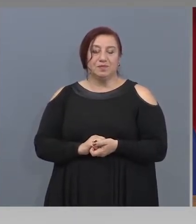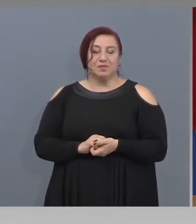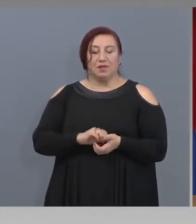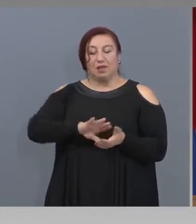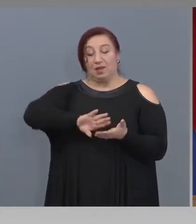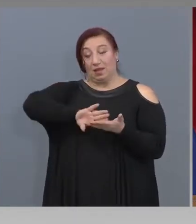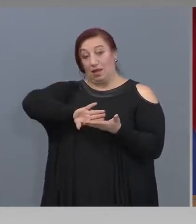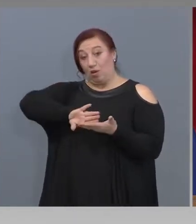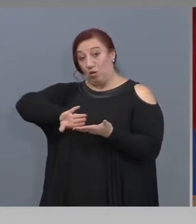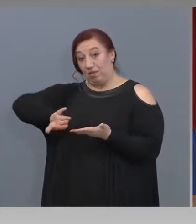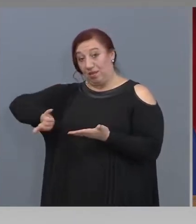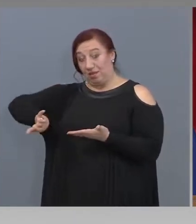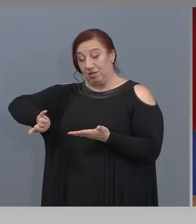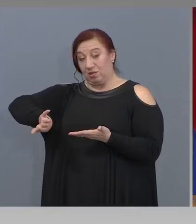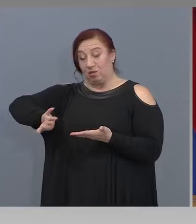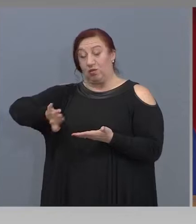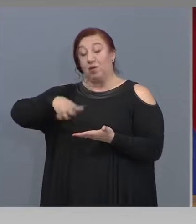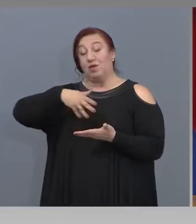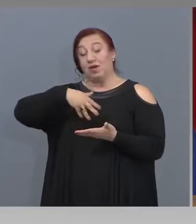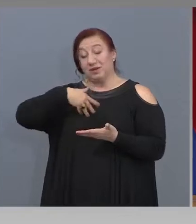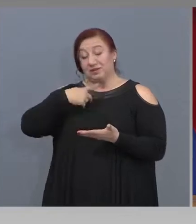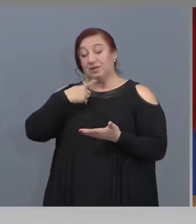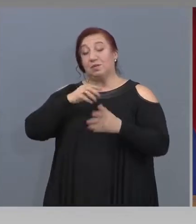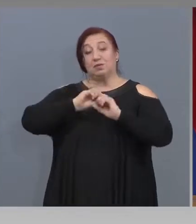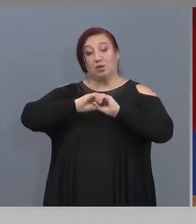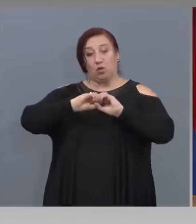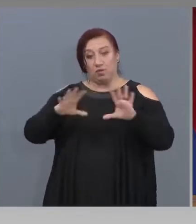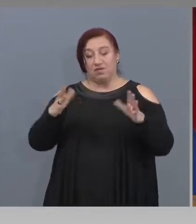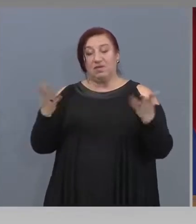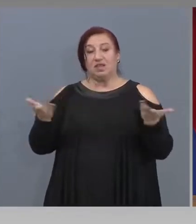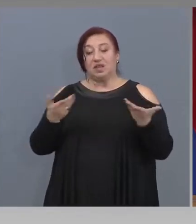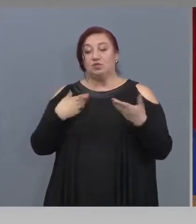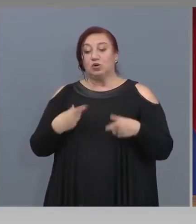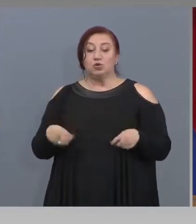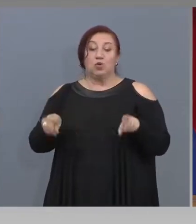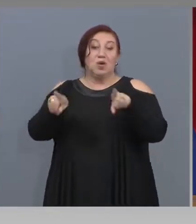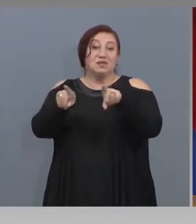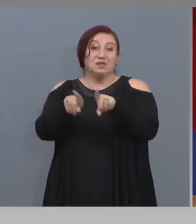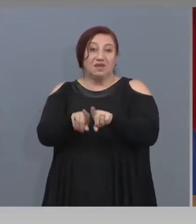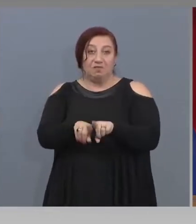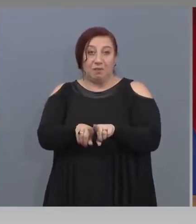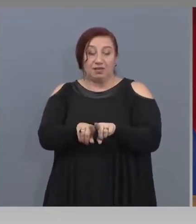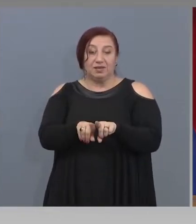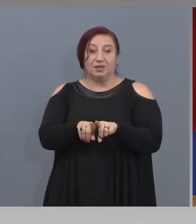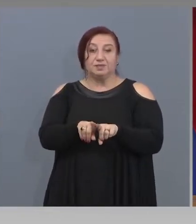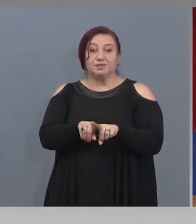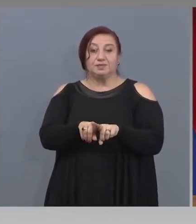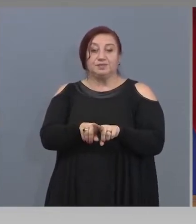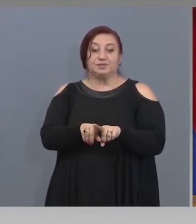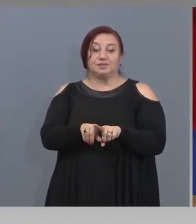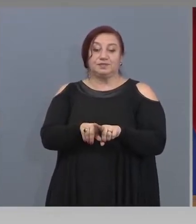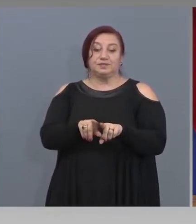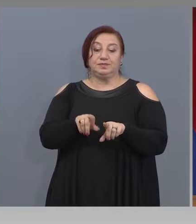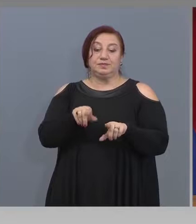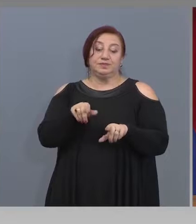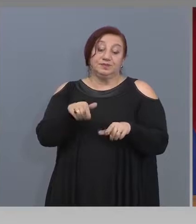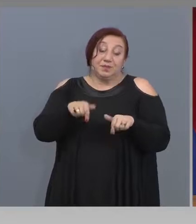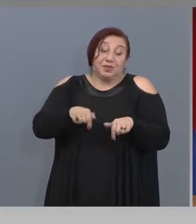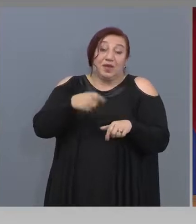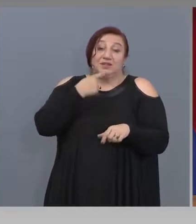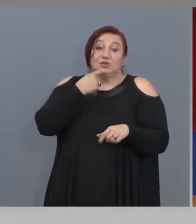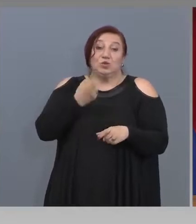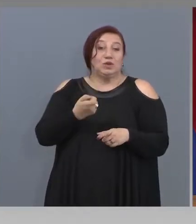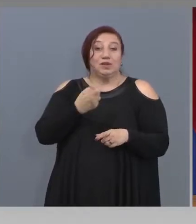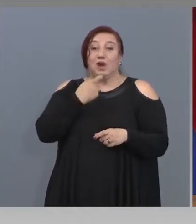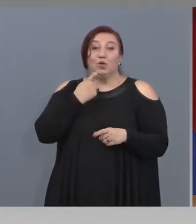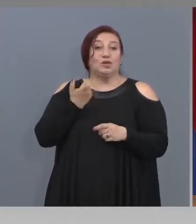Отделно искам да обявя нещо, което съвпадна с годината на COVID-а, ако мога